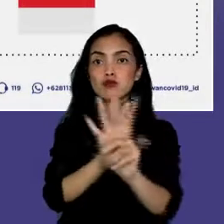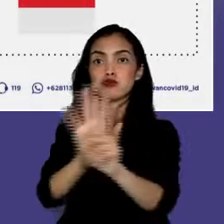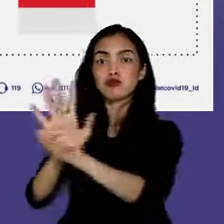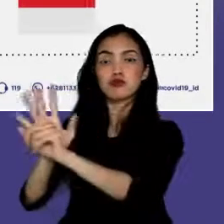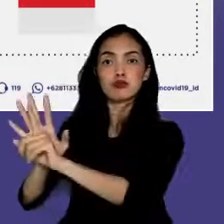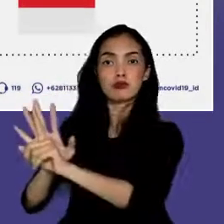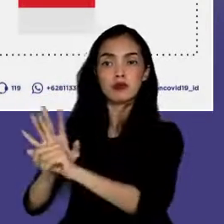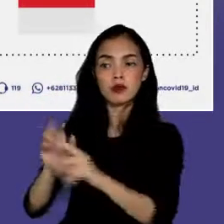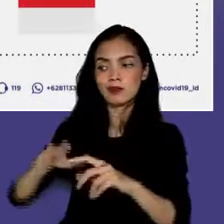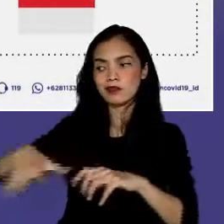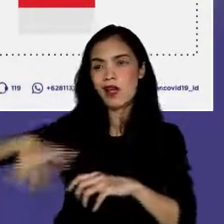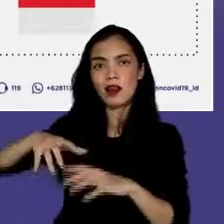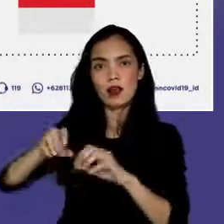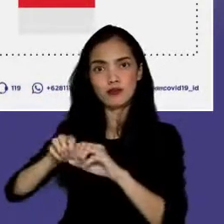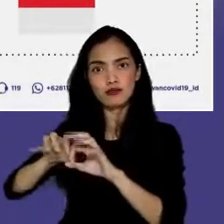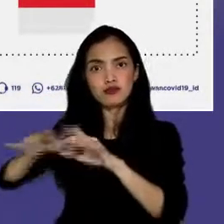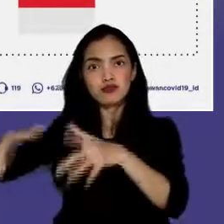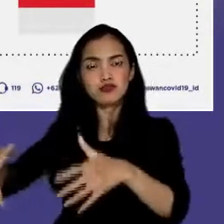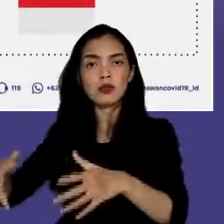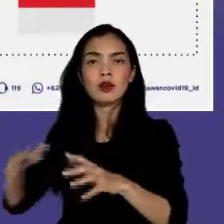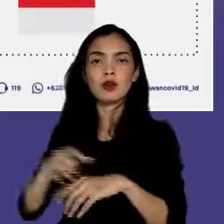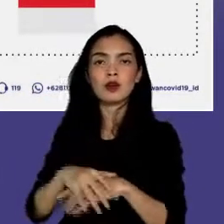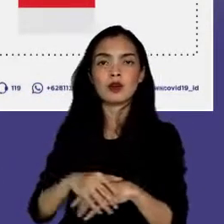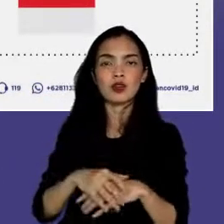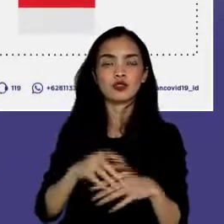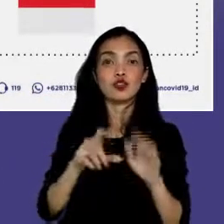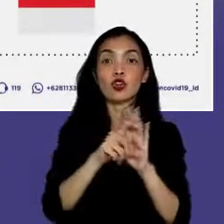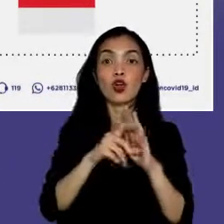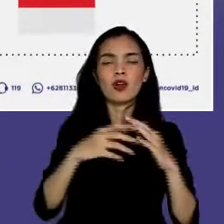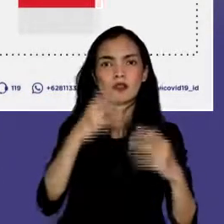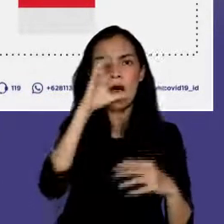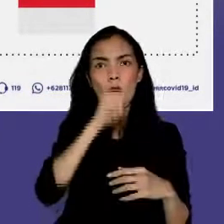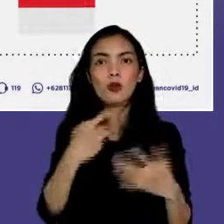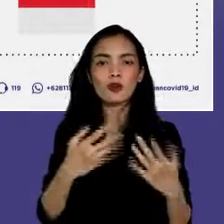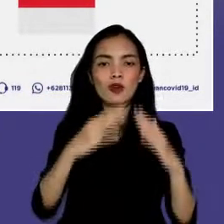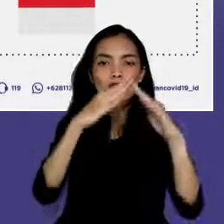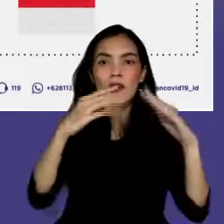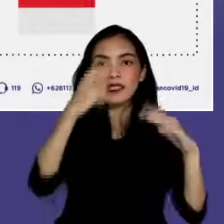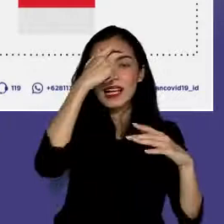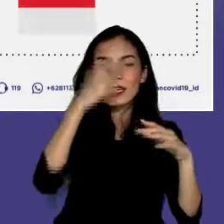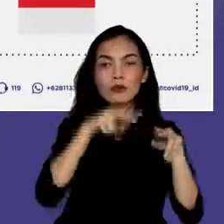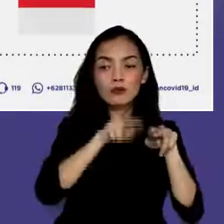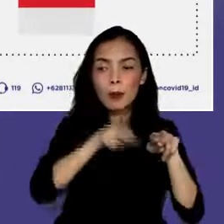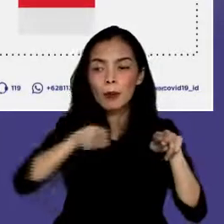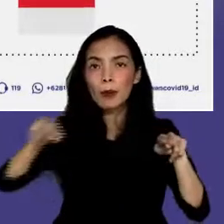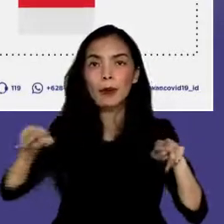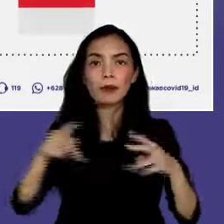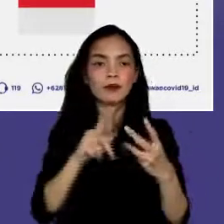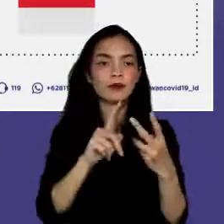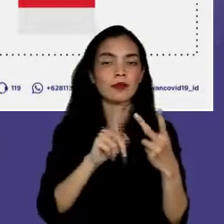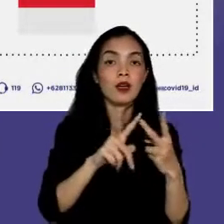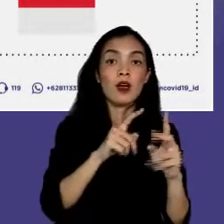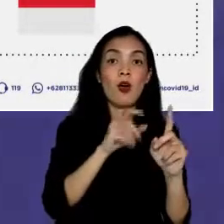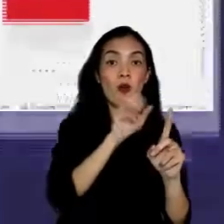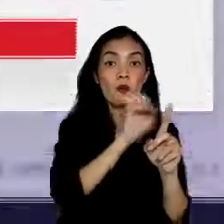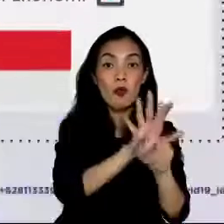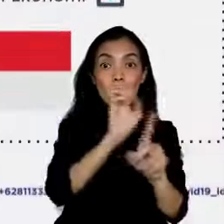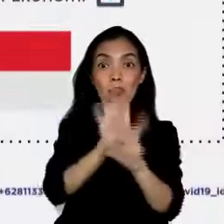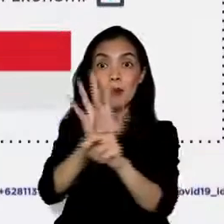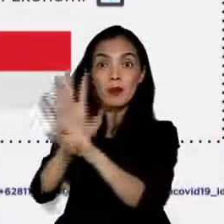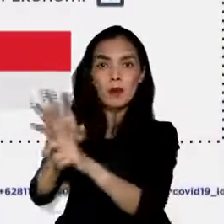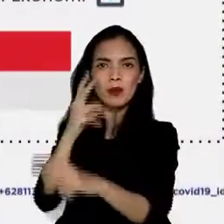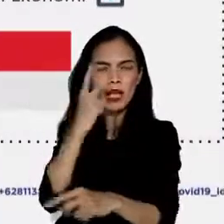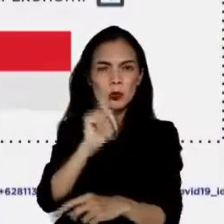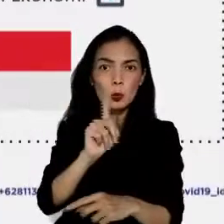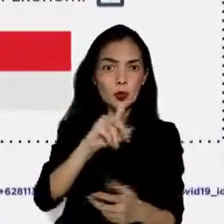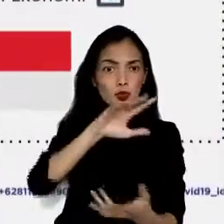epidemiologis lainnya, di mana angka keterisian tempat tidur dan penambahan kasus positif harian yang terus mengalami